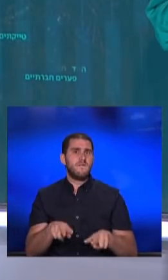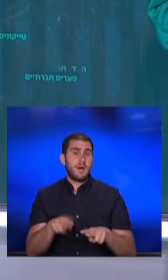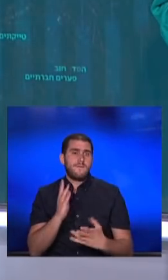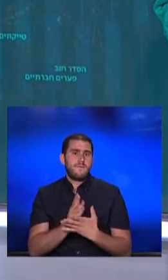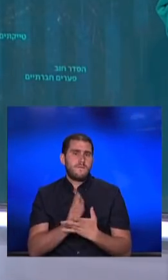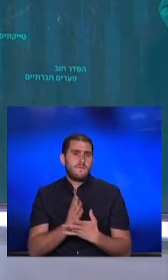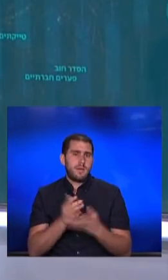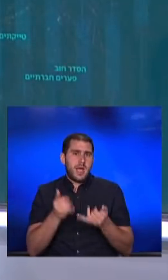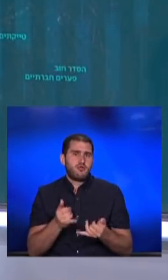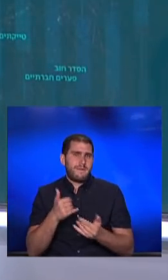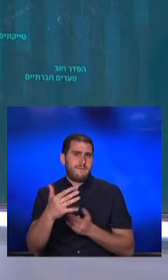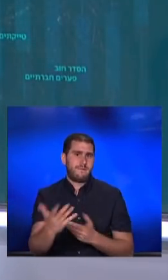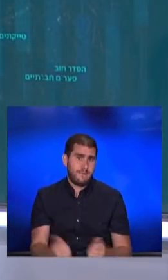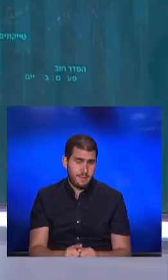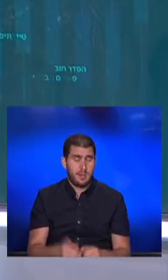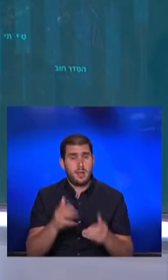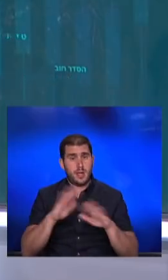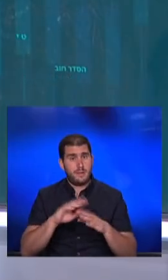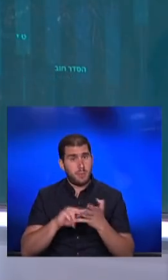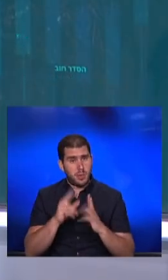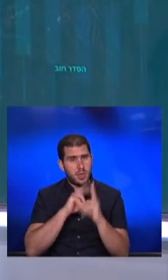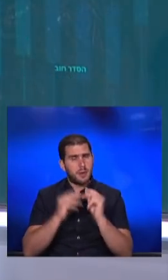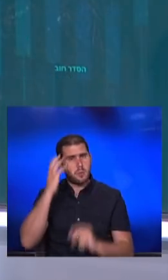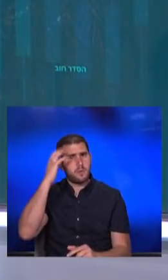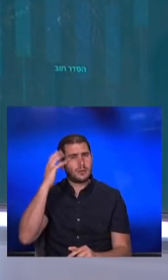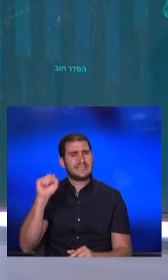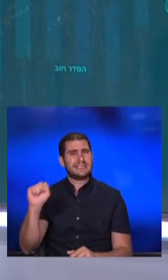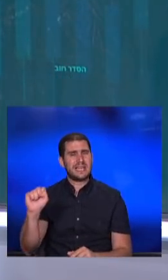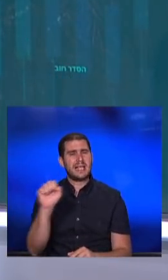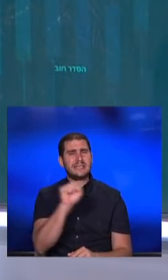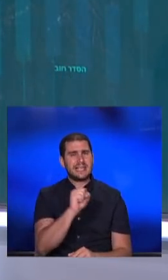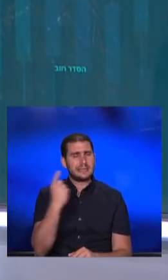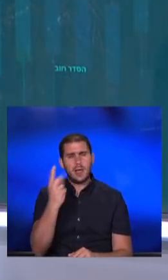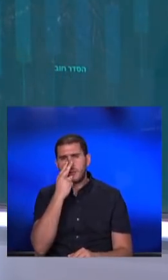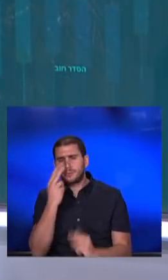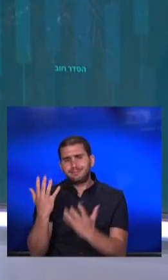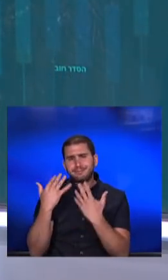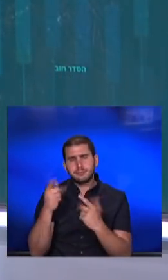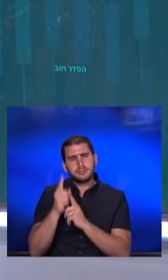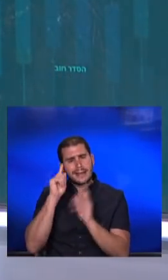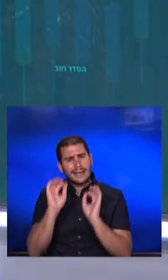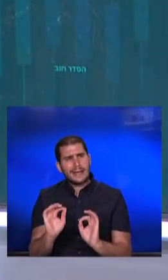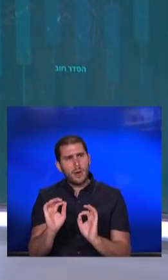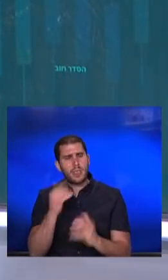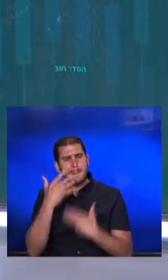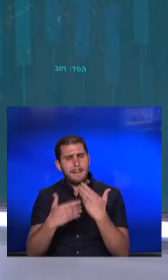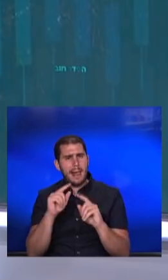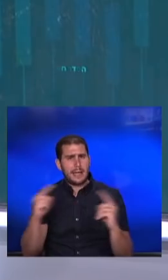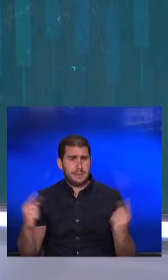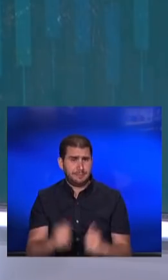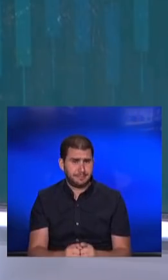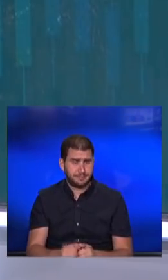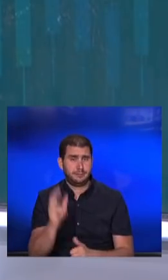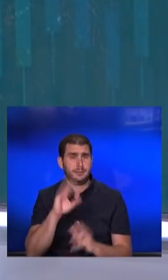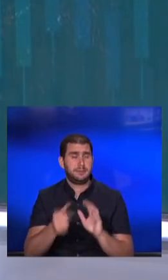ממש מעכשיו. הערב בתוכנית נדבר עם הפרופסור סיגל סדצקי שתנסה להסביר את ההיגיון מאחורי המהלכים האלה. נהיה גם